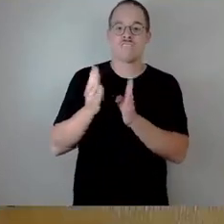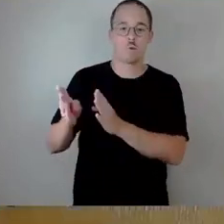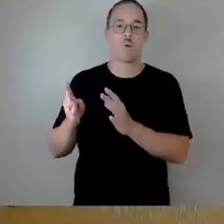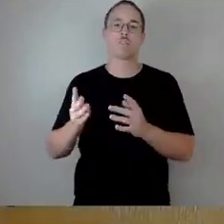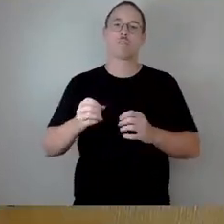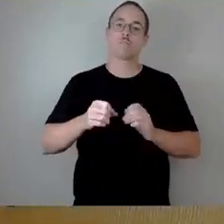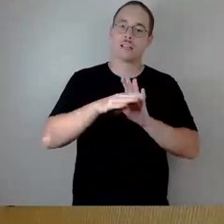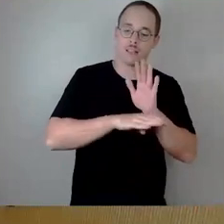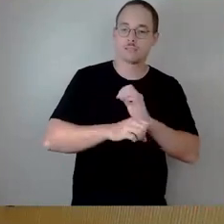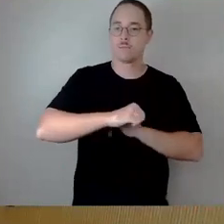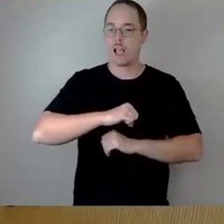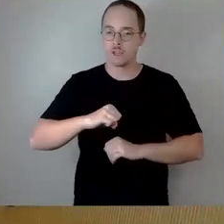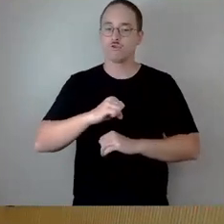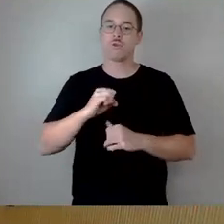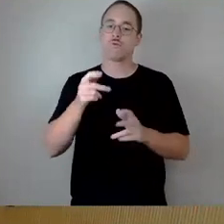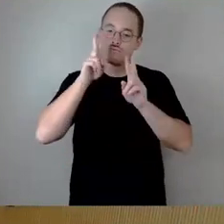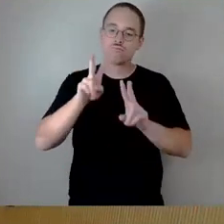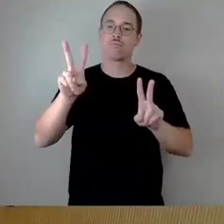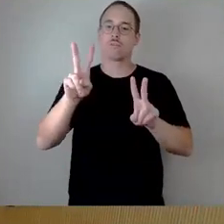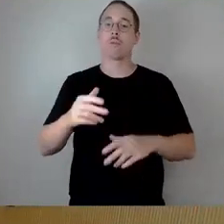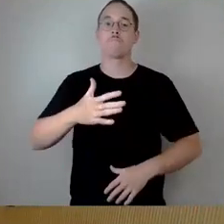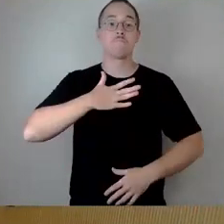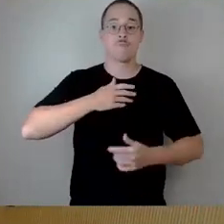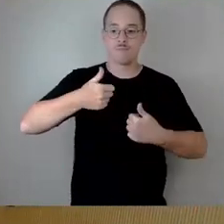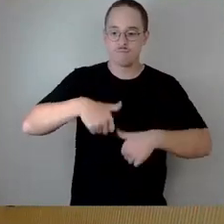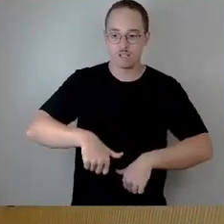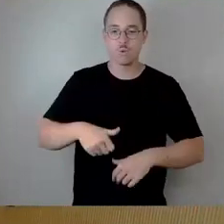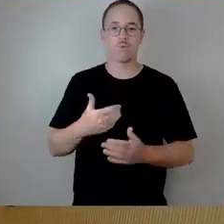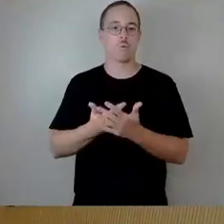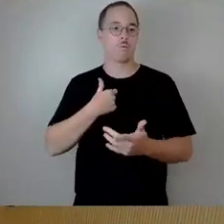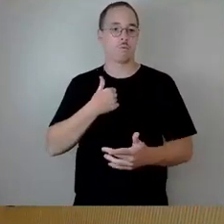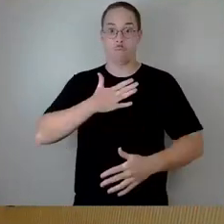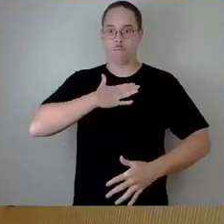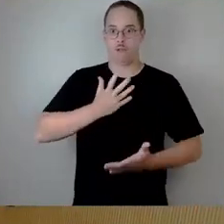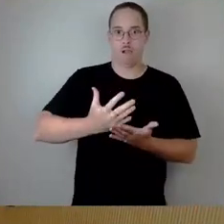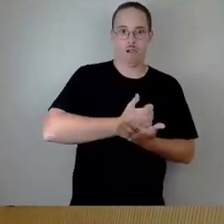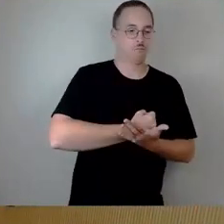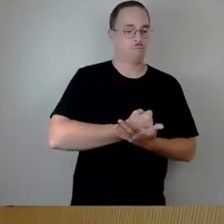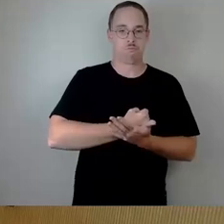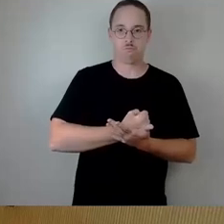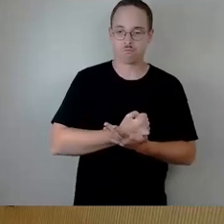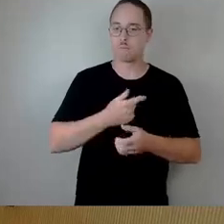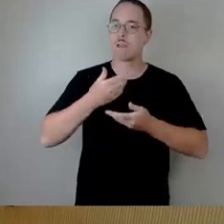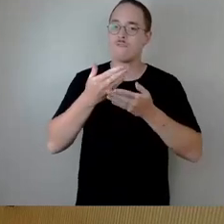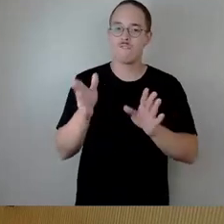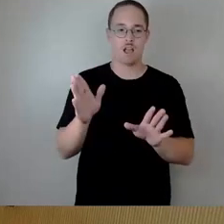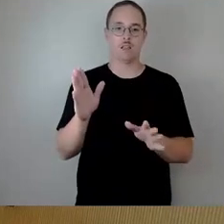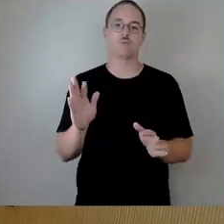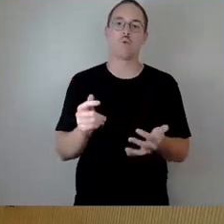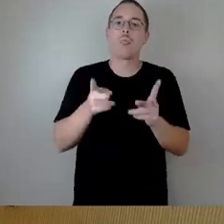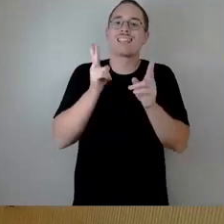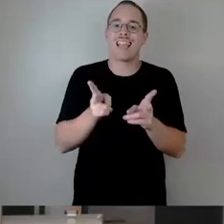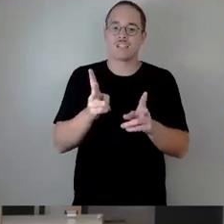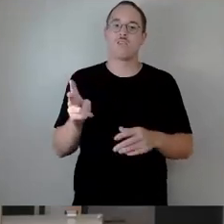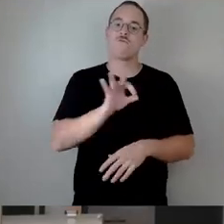Pflichten am besten Wissen und Gewissen uneigennützig und verantwortungsbewusst zu erfüllen und Gerechtigkeit gegenüber allen zu üben. Außerdem gelobe ich,